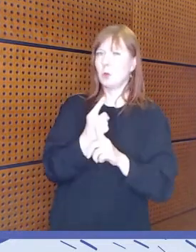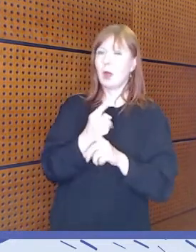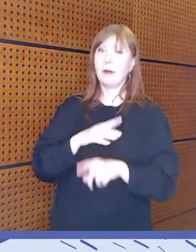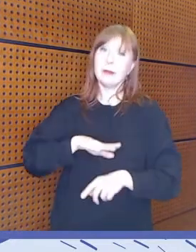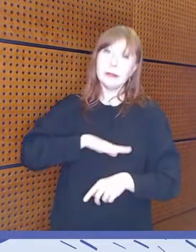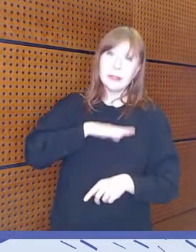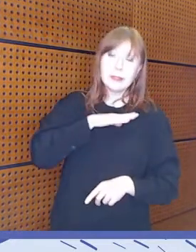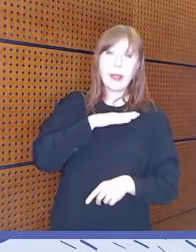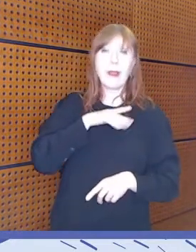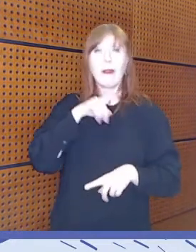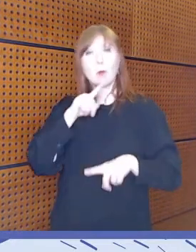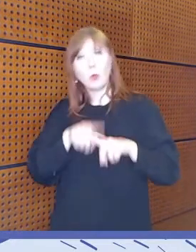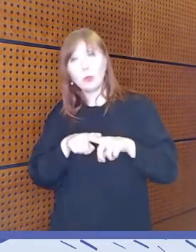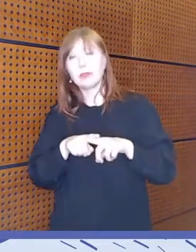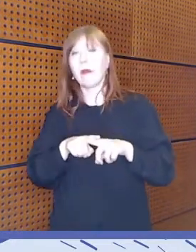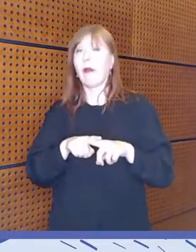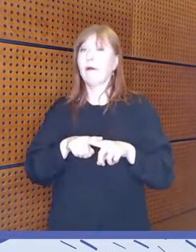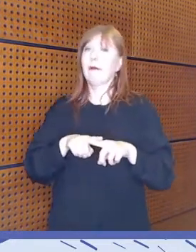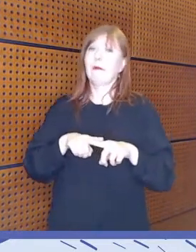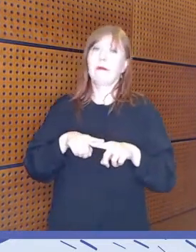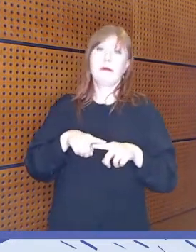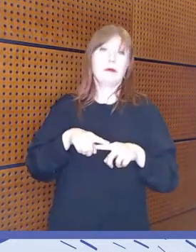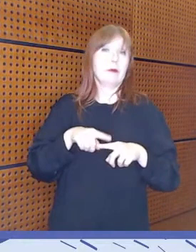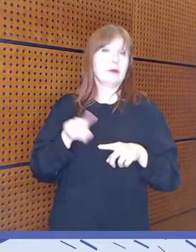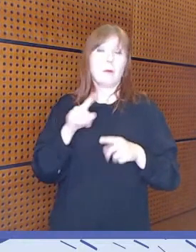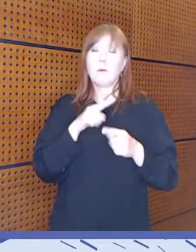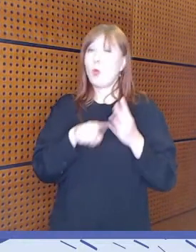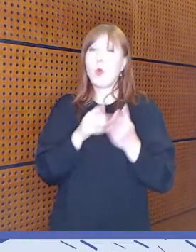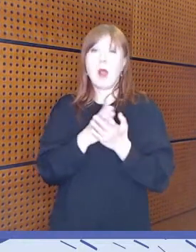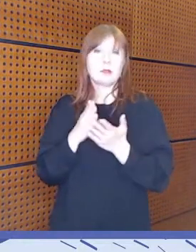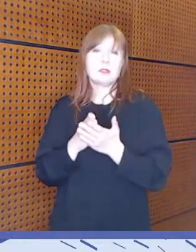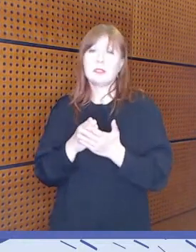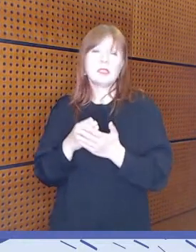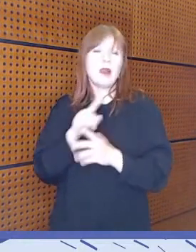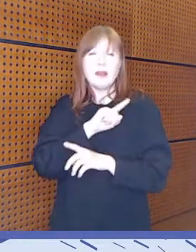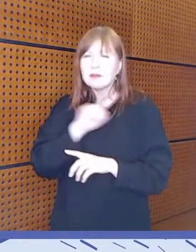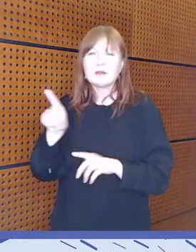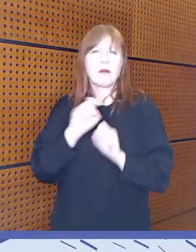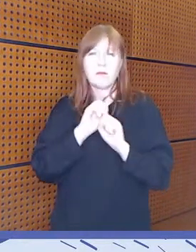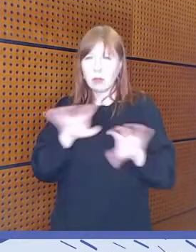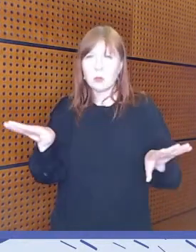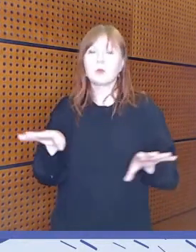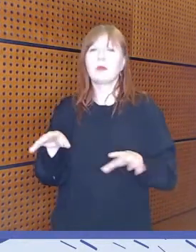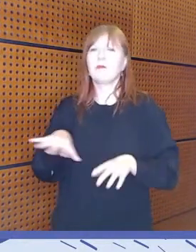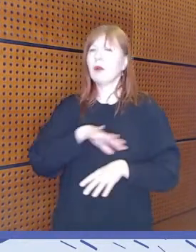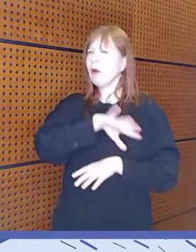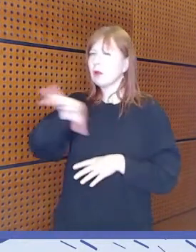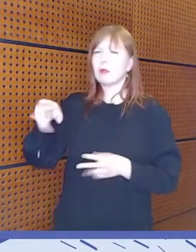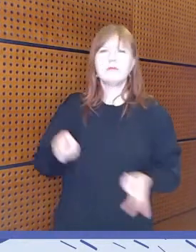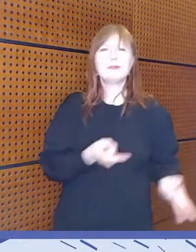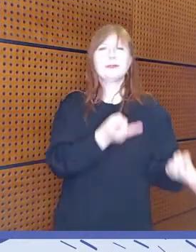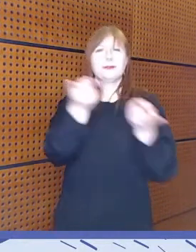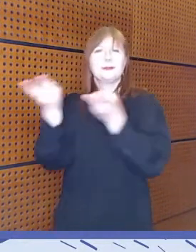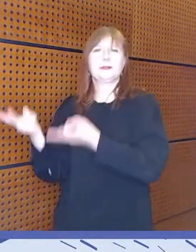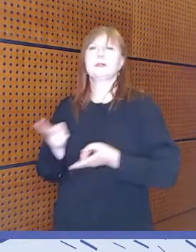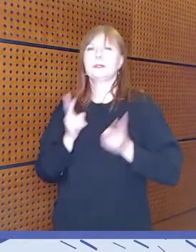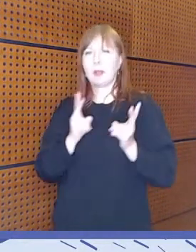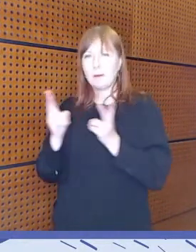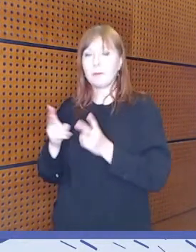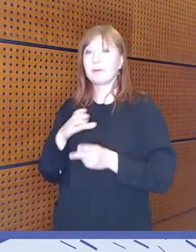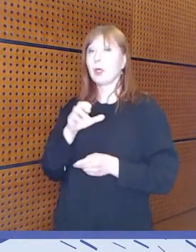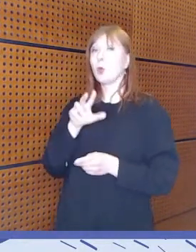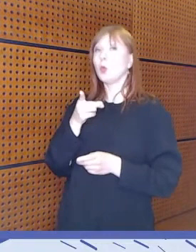paikkakunnasta ja muista lähtökohdista. Kuporen selvityksessä haastatteluissa nousi